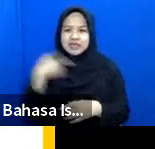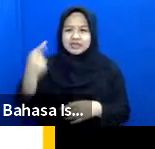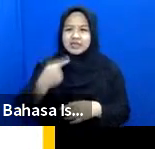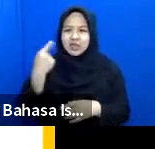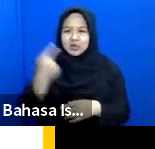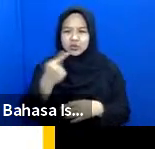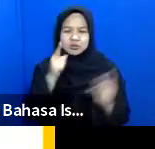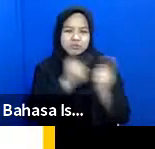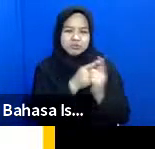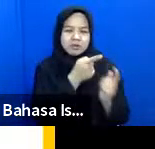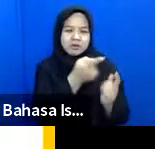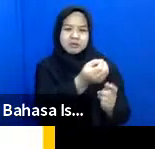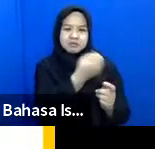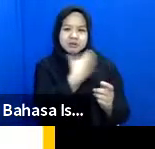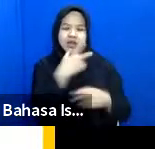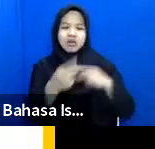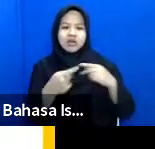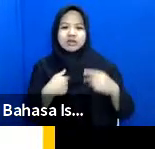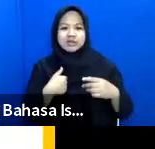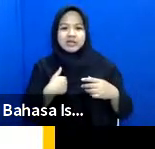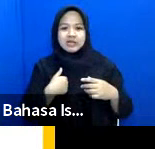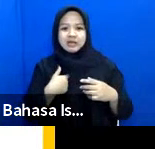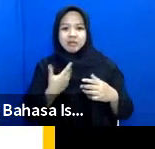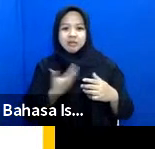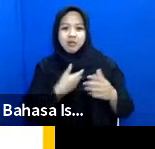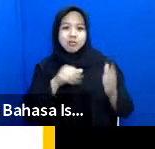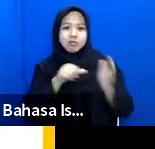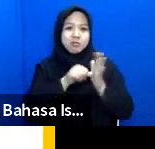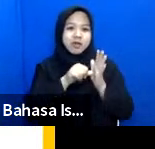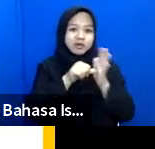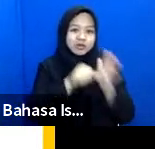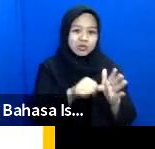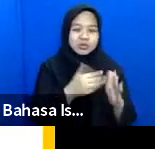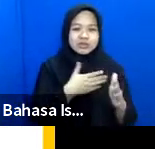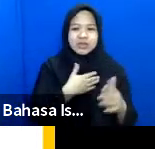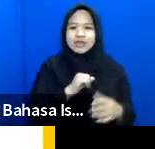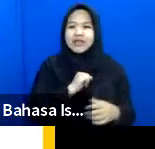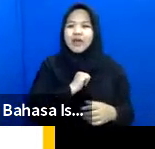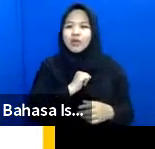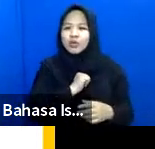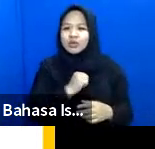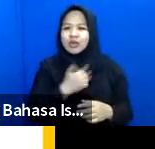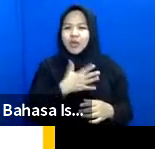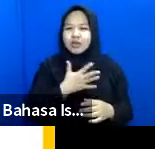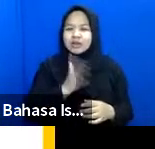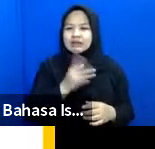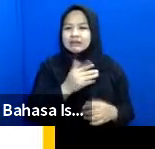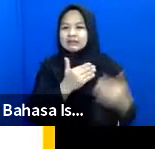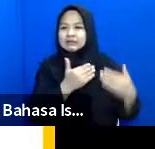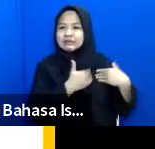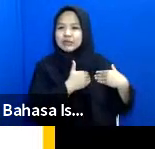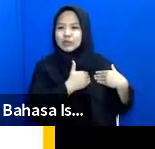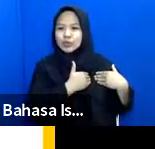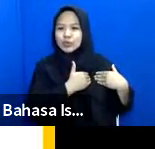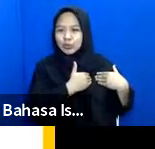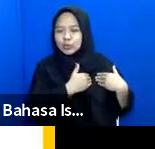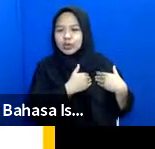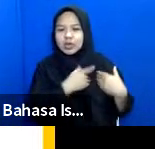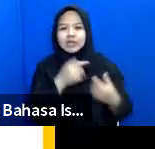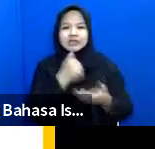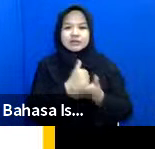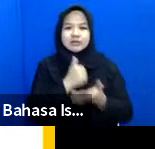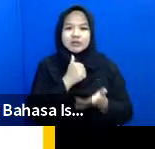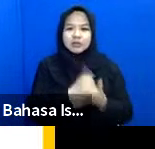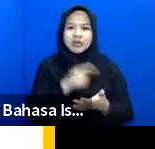menemukan mereka berkata bahwa ketika saya pengen membantu saya takut khawatir nanti tersinggung nah sebetulnya